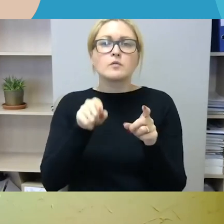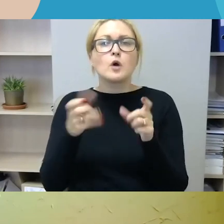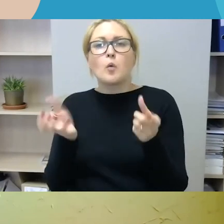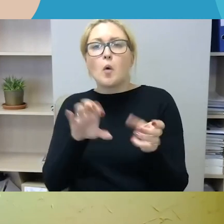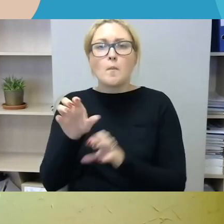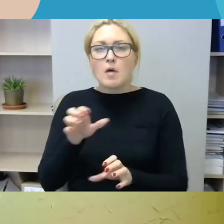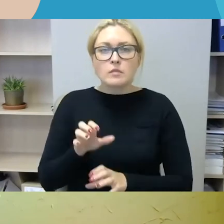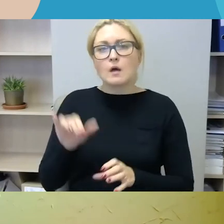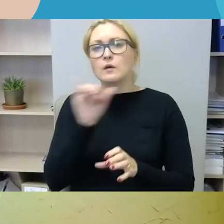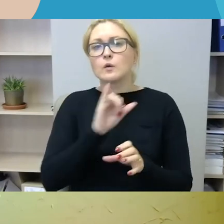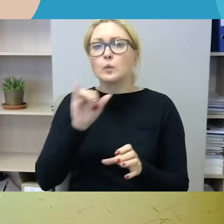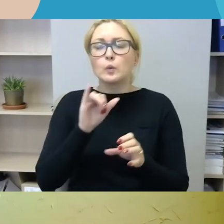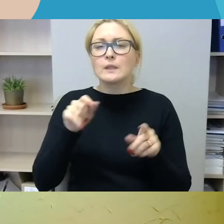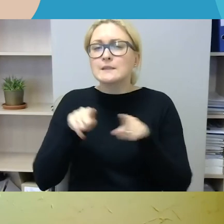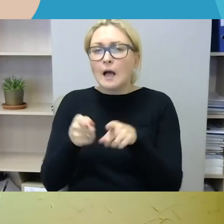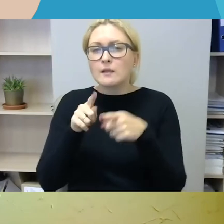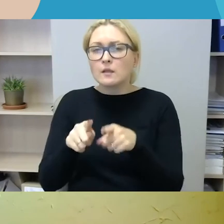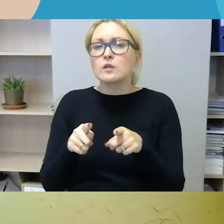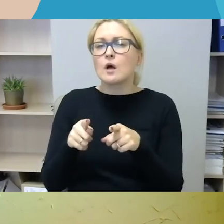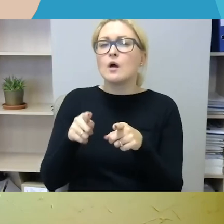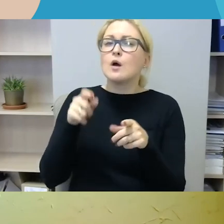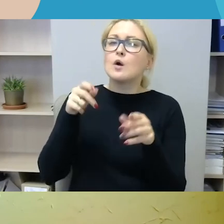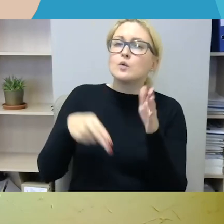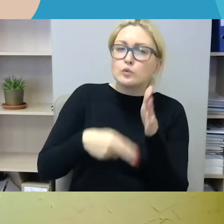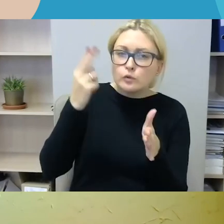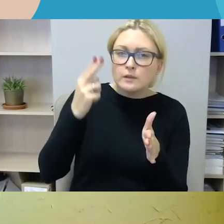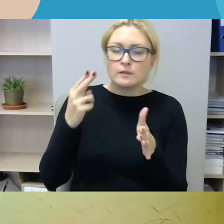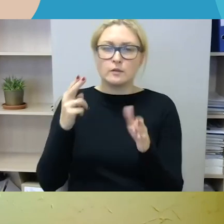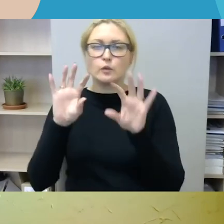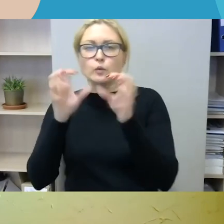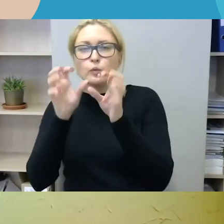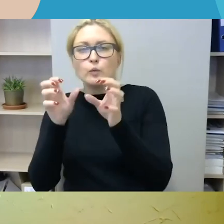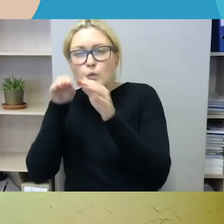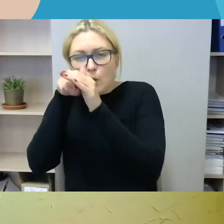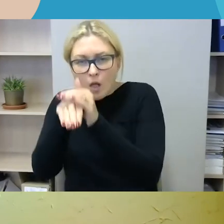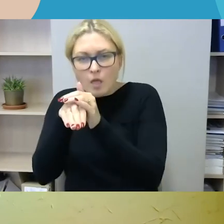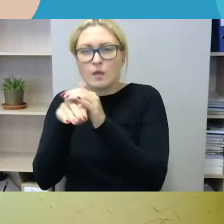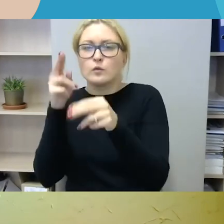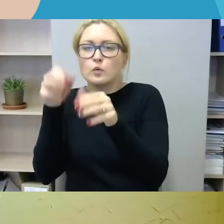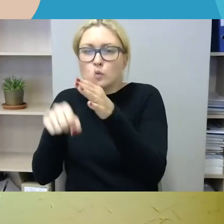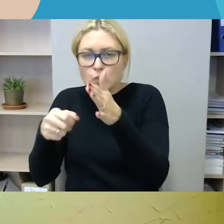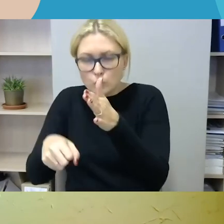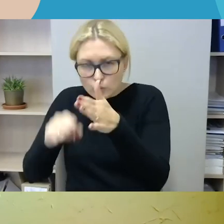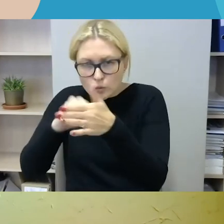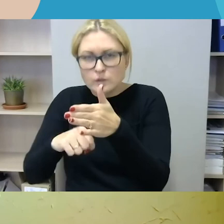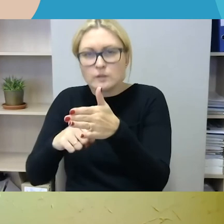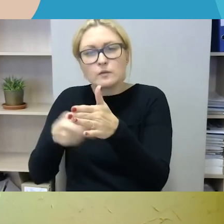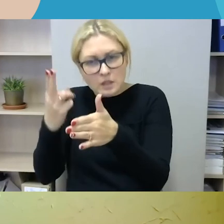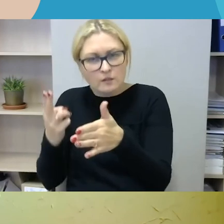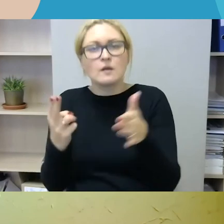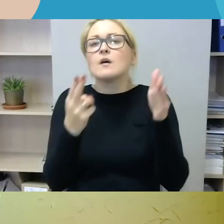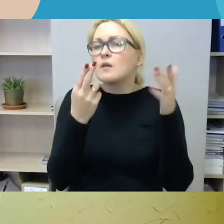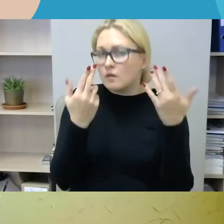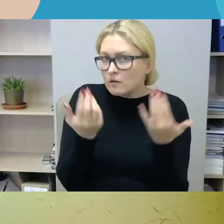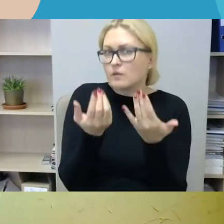kurie skatino žudyti, ikišti juos į dujų kamerą, išsiųsti jau švitsą, jeigu tokie komentarai nėra nepykantos kurstimas, tai labai įdomu,